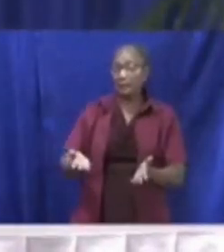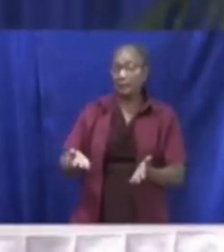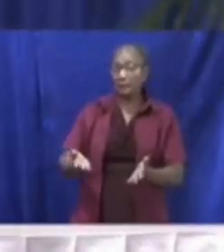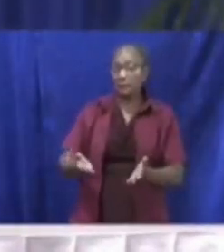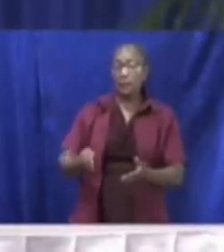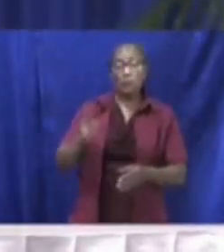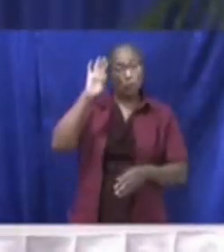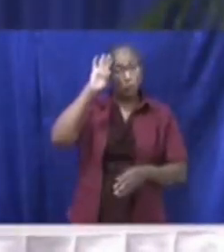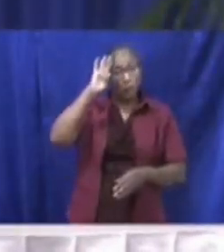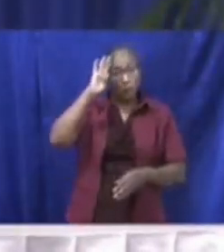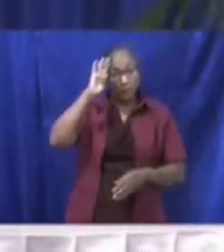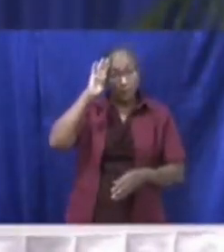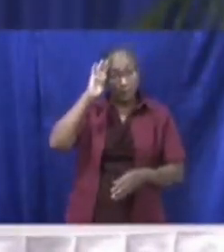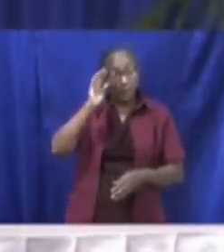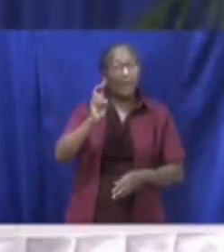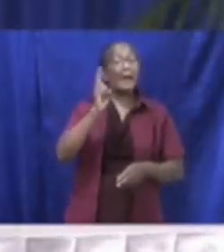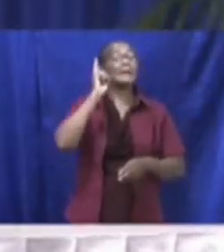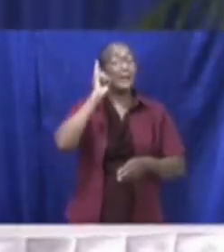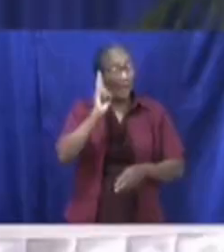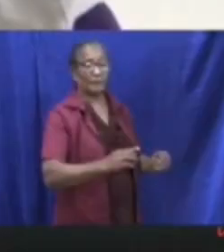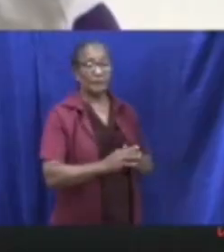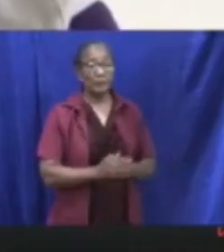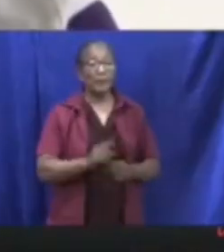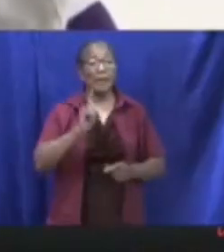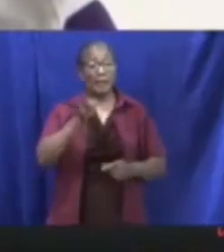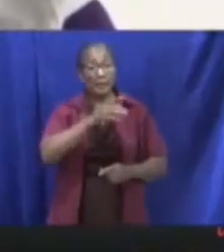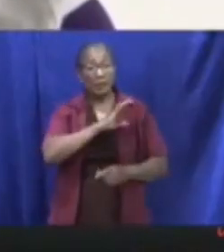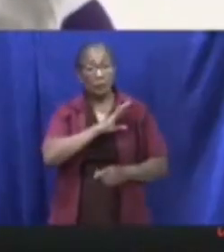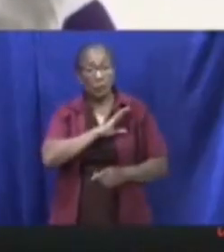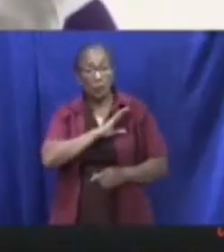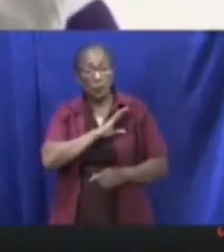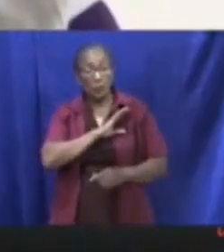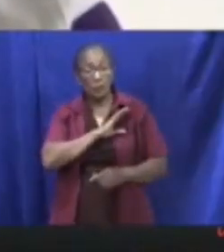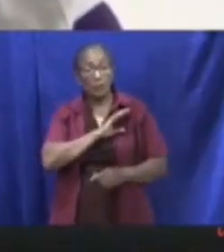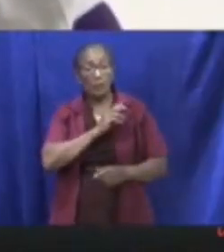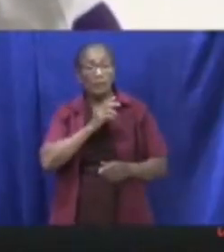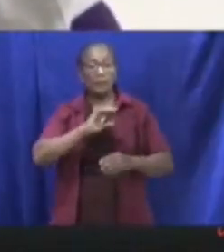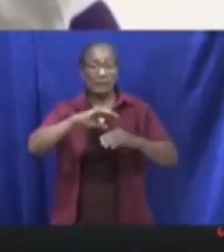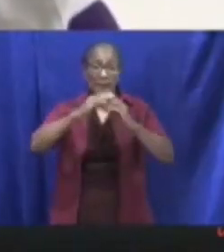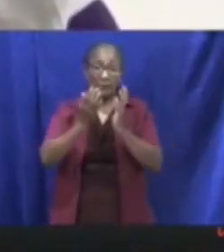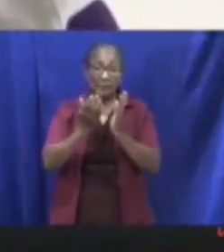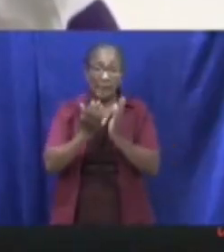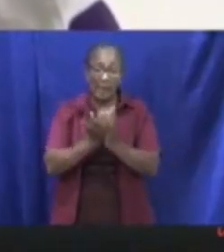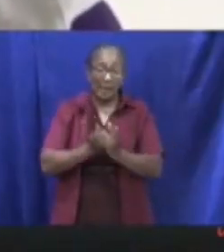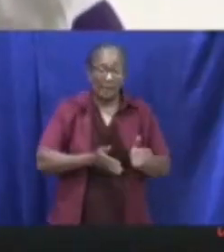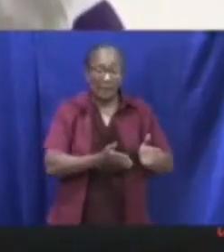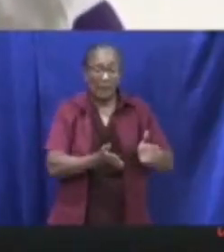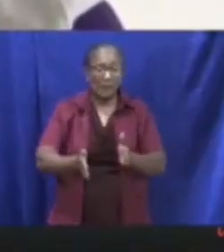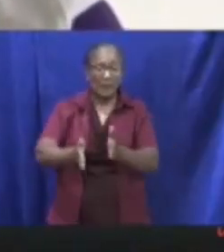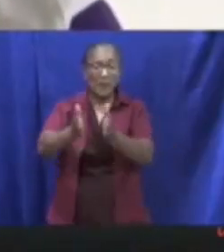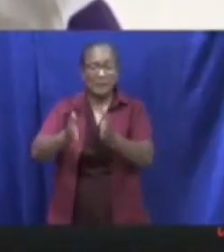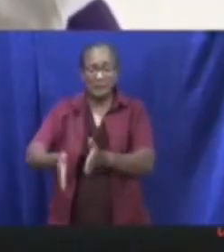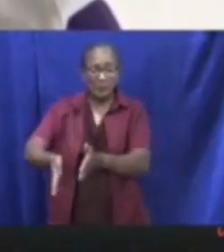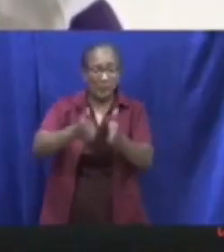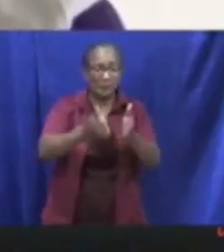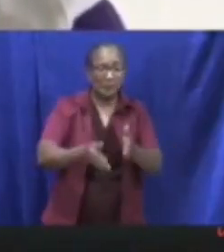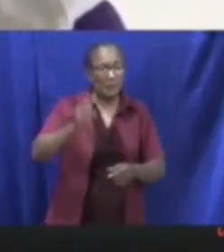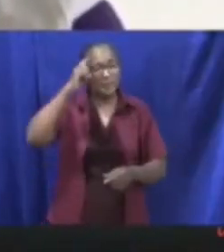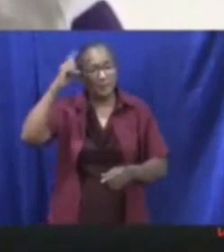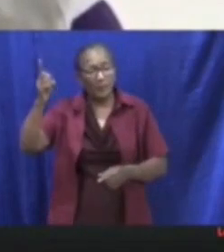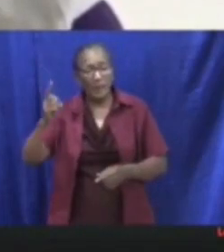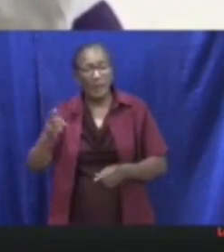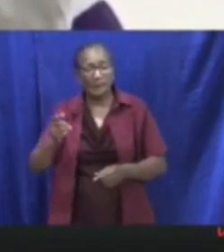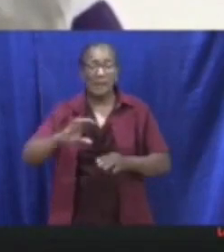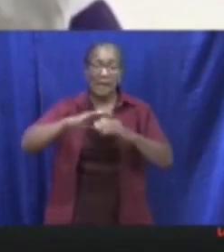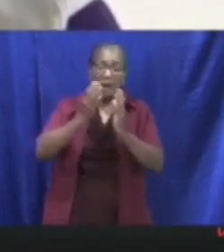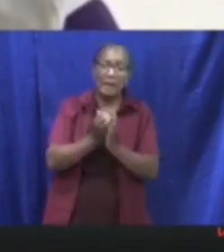om de verspreiding van het COVID-19 virus in te dammen en niet om de burgerij onaangenaam te zijn. Dat gaf Naarden aan.